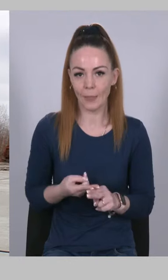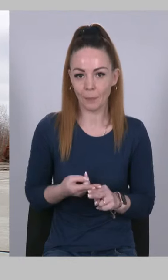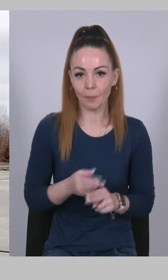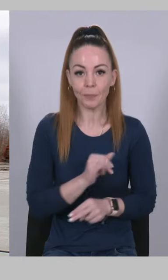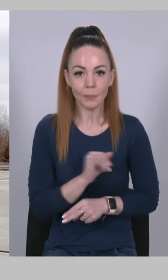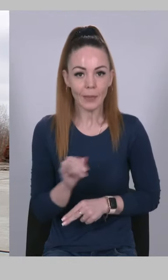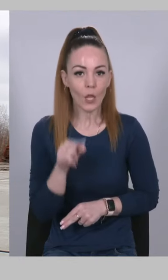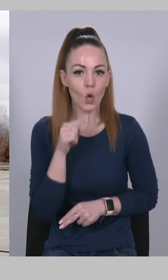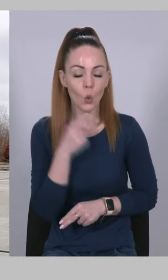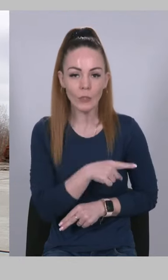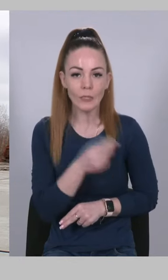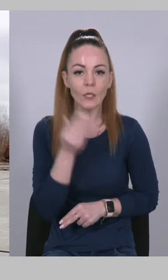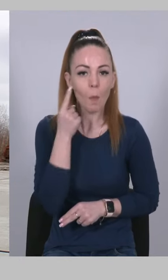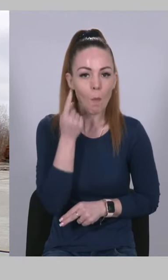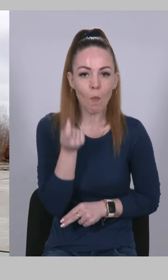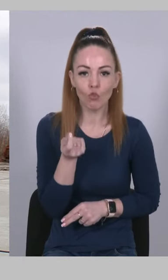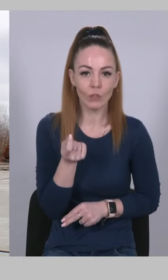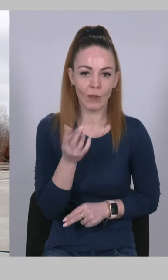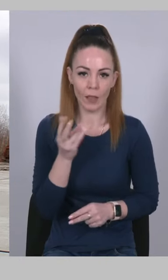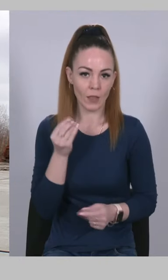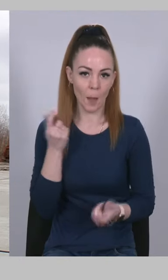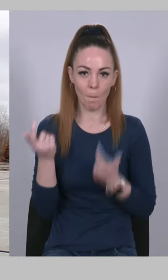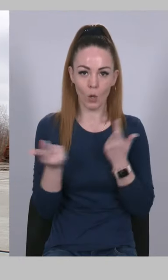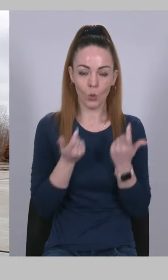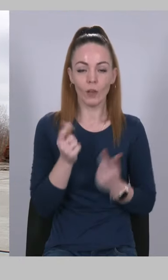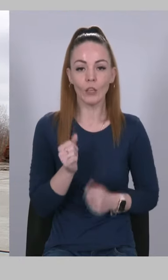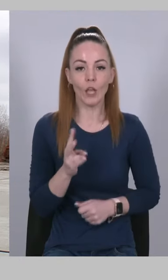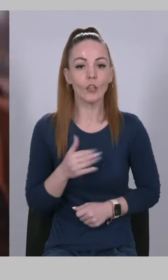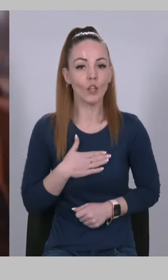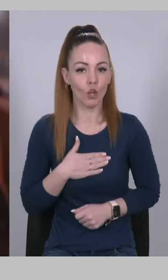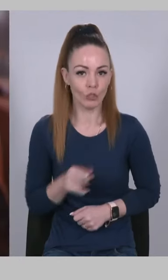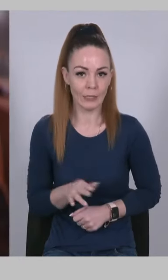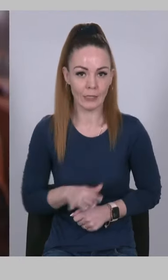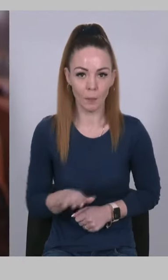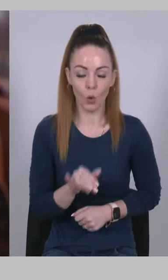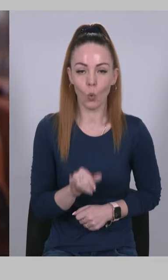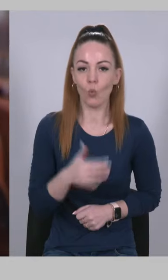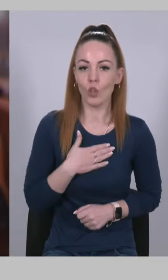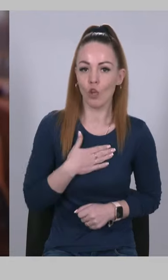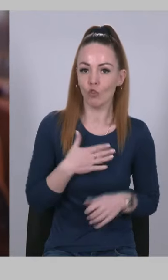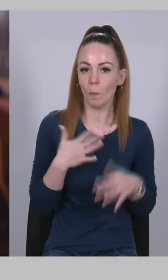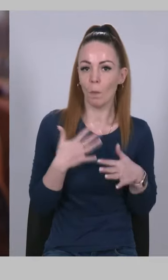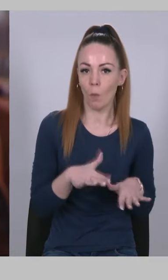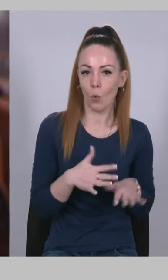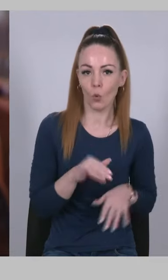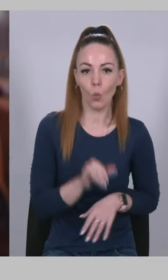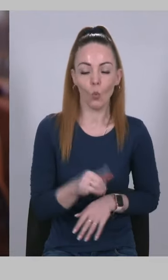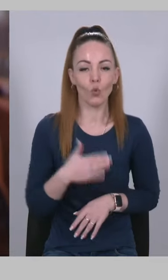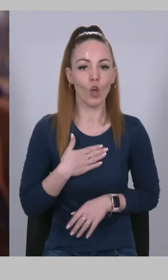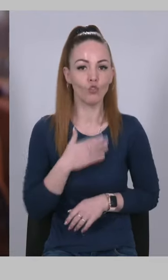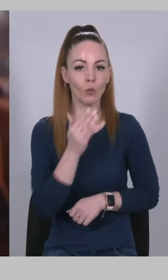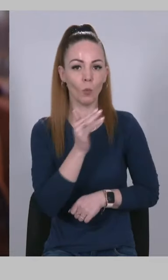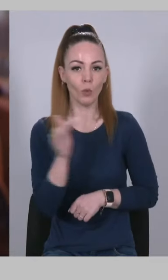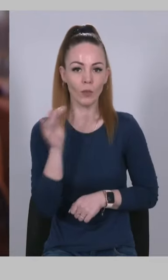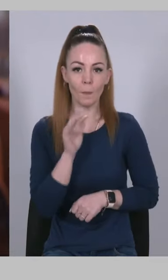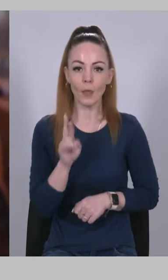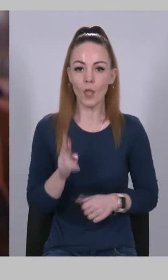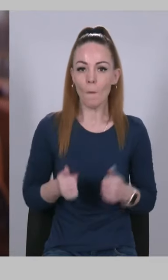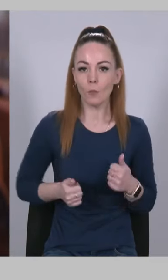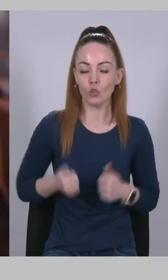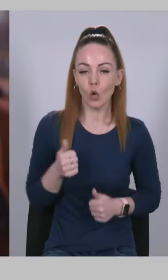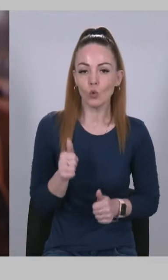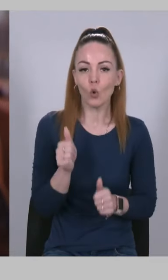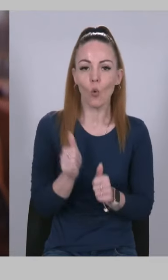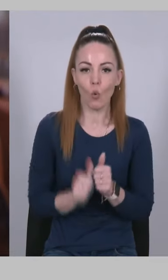російське божевілля не пануватиме на нашій землі У нашому морі, у нашому небі І я пишаюся